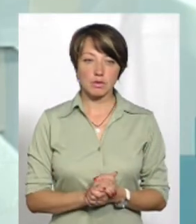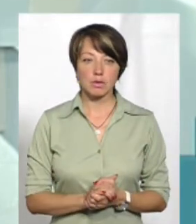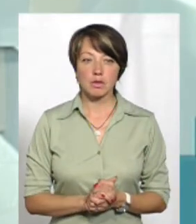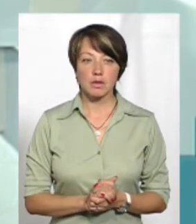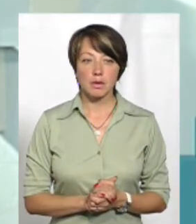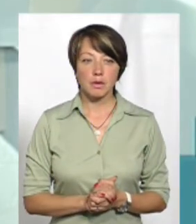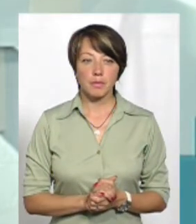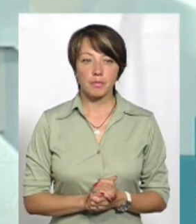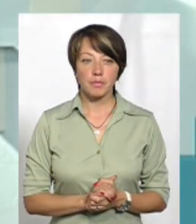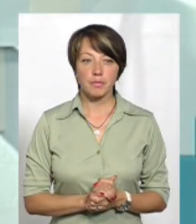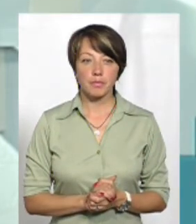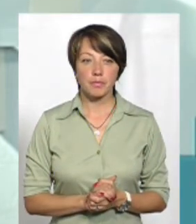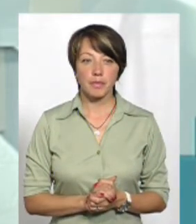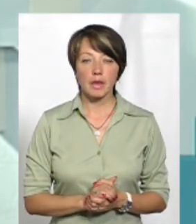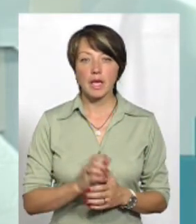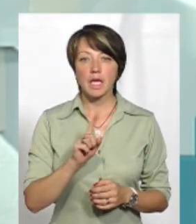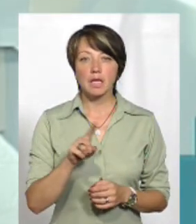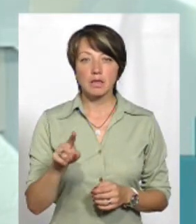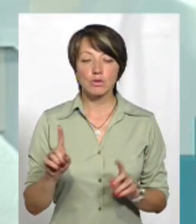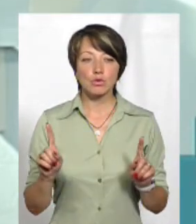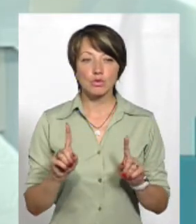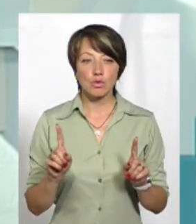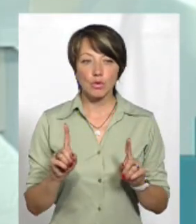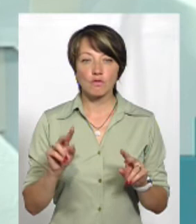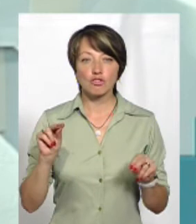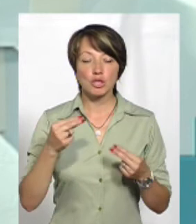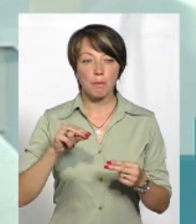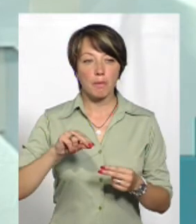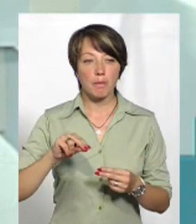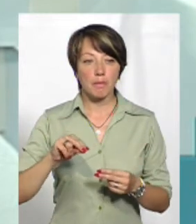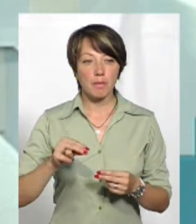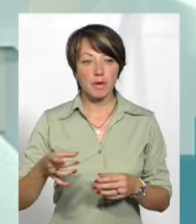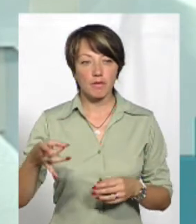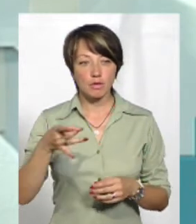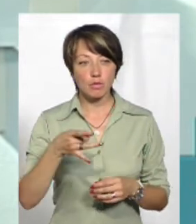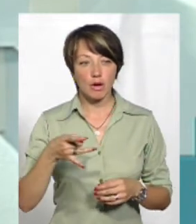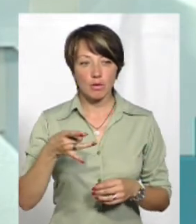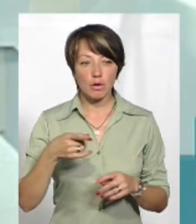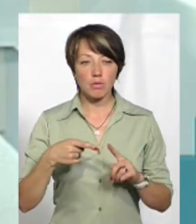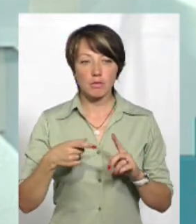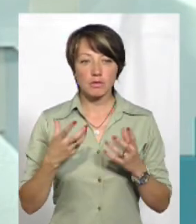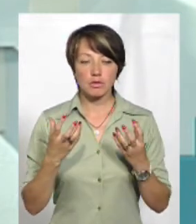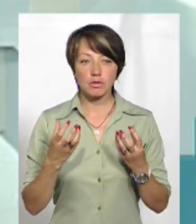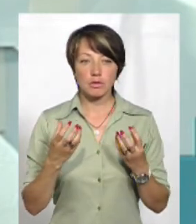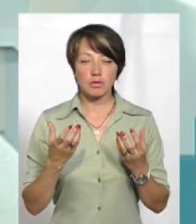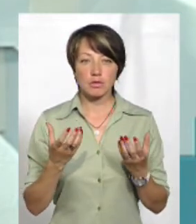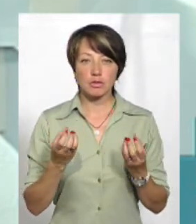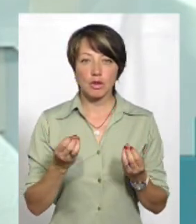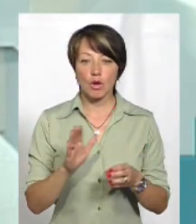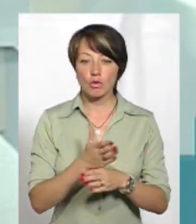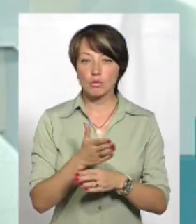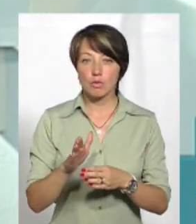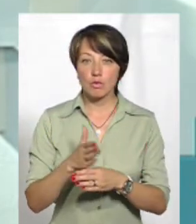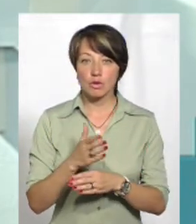сьогоднішній день. Ті, що в Чемірівцях, в Чемеровецькому районі, ну, по-перше, тут ще розподіл